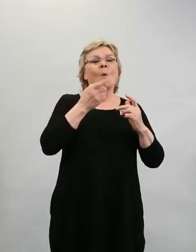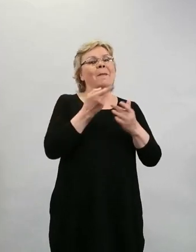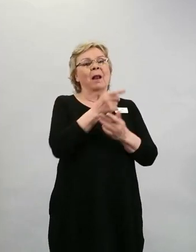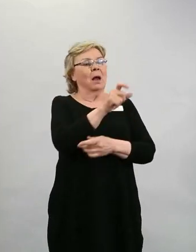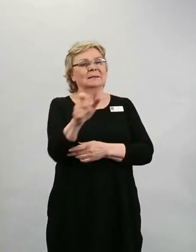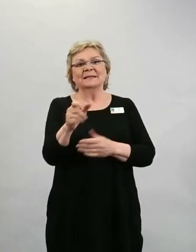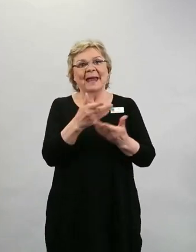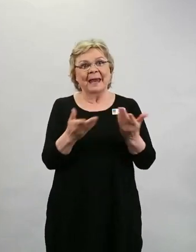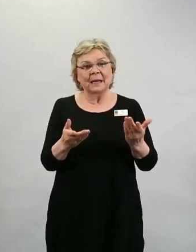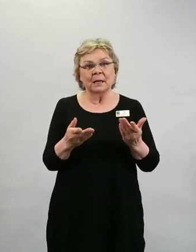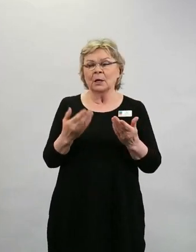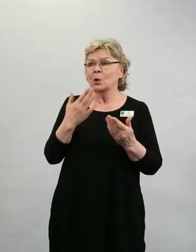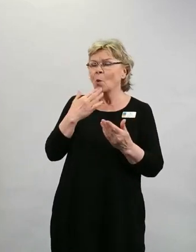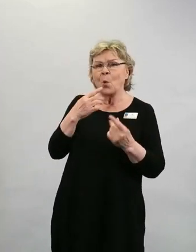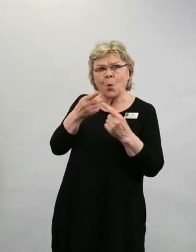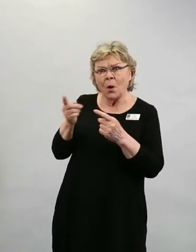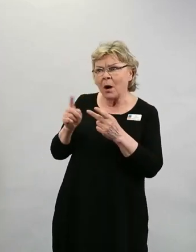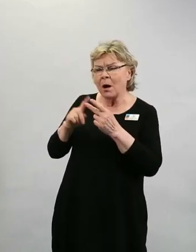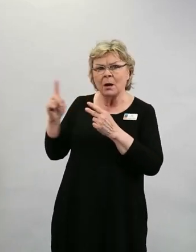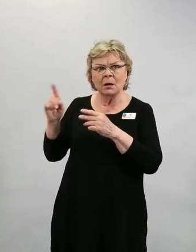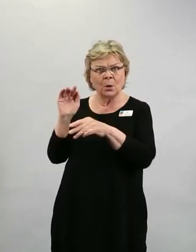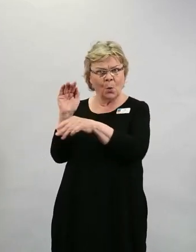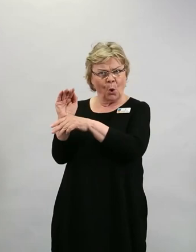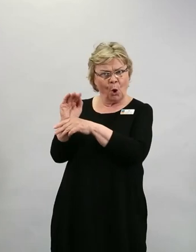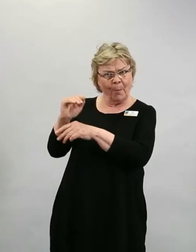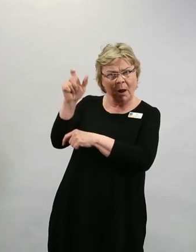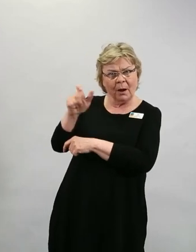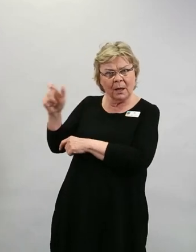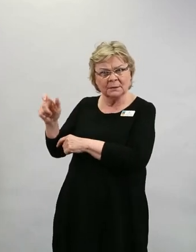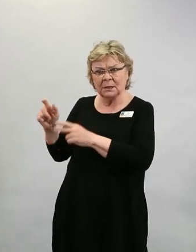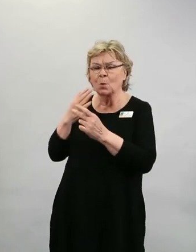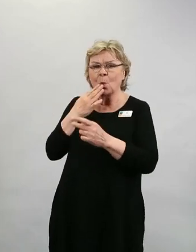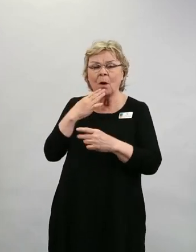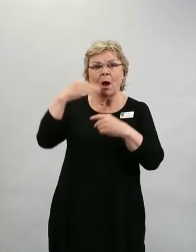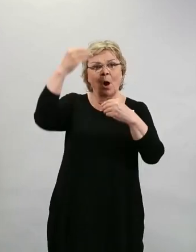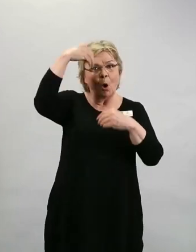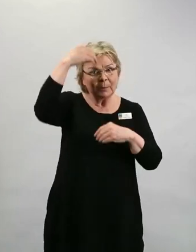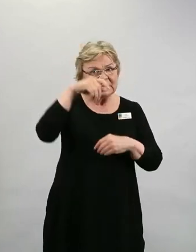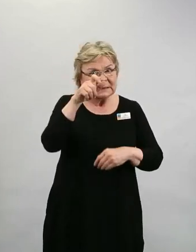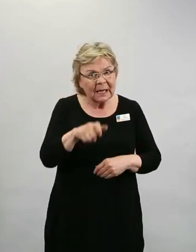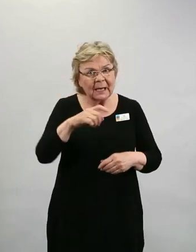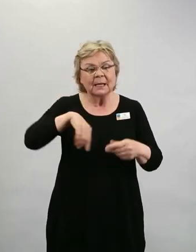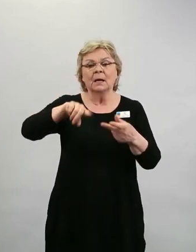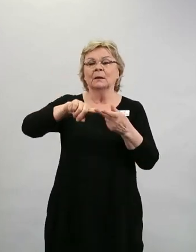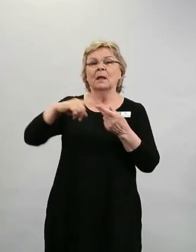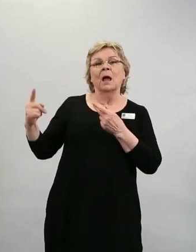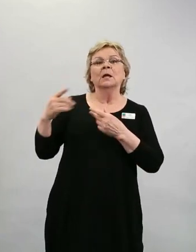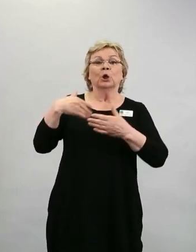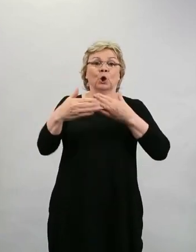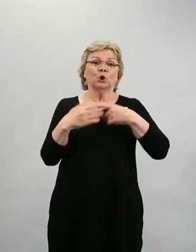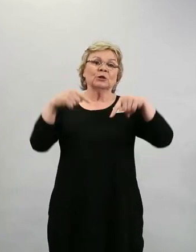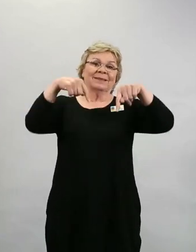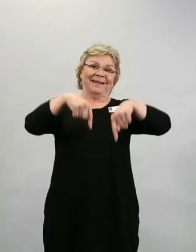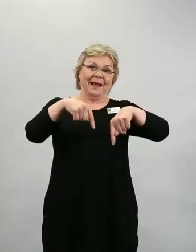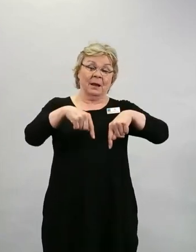Voivatko Suomessa pysyväisluontoisesti töissä tai opiskelimassa olevat ulkomaan kansalaiset saada Suomesta rokotteen, ja jos niin